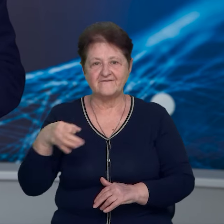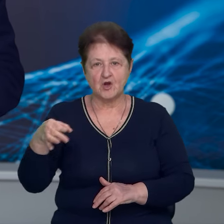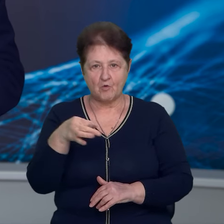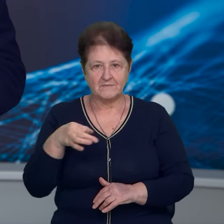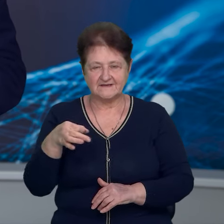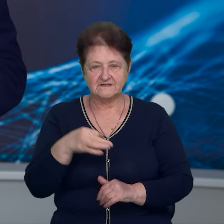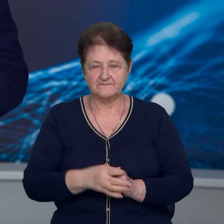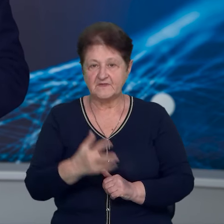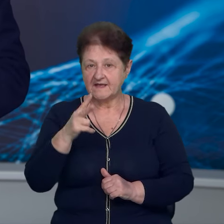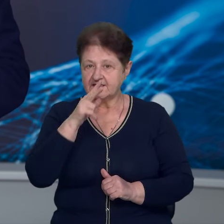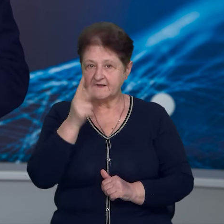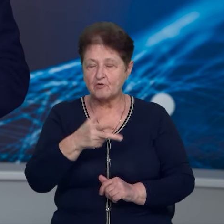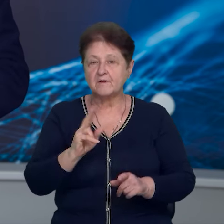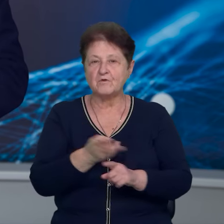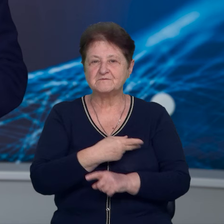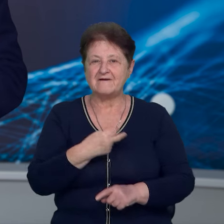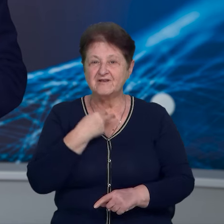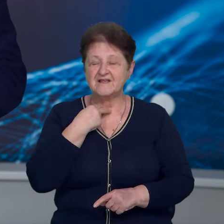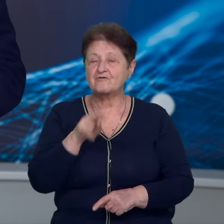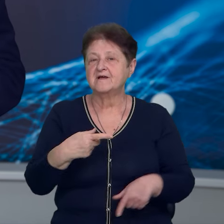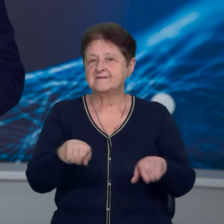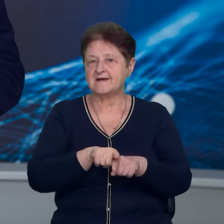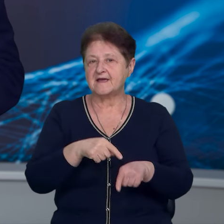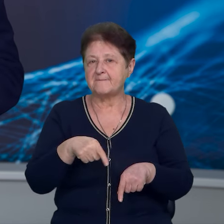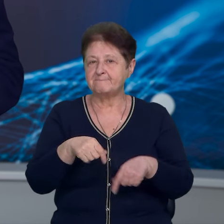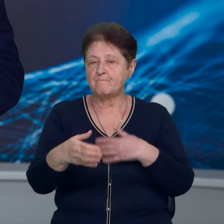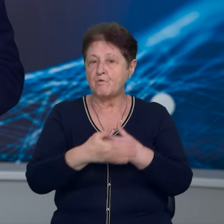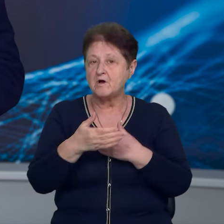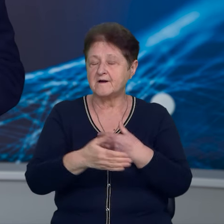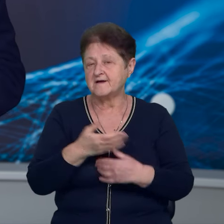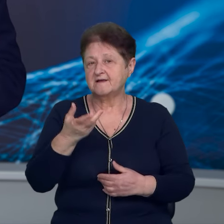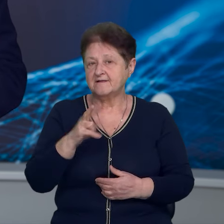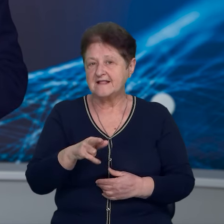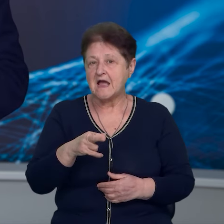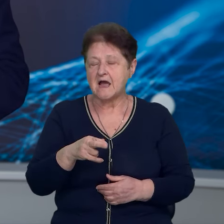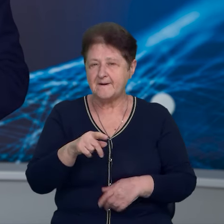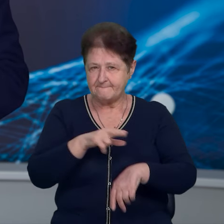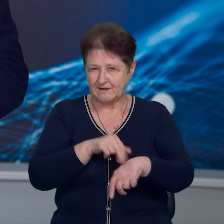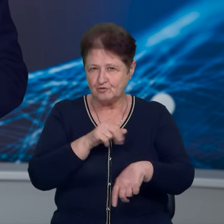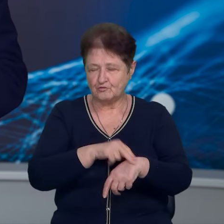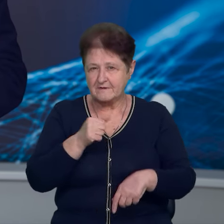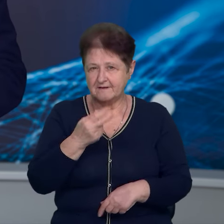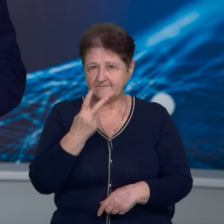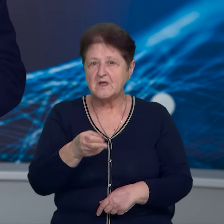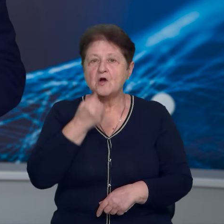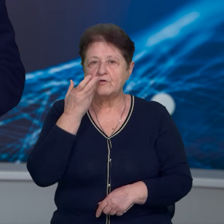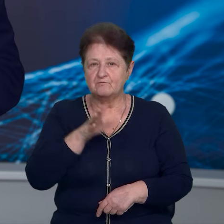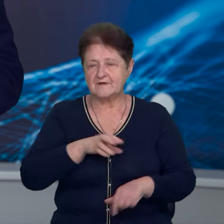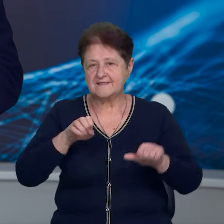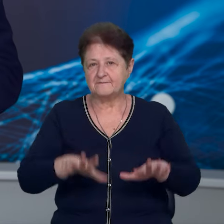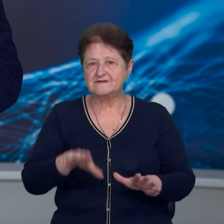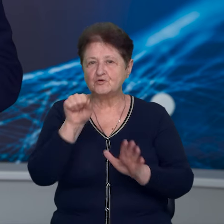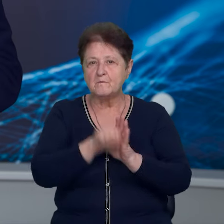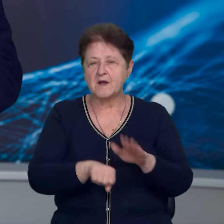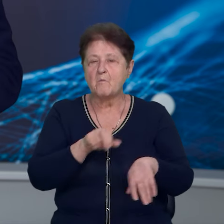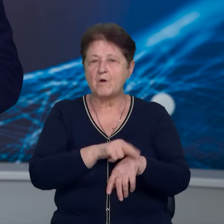далі. Три роки позбавлення волі. Таке покарання для патрульних Юрія Гаєвого та Дмитрія Канцеляренка, які були на місці вбивства